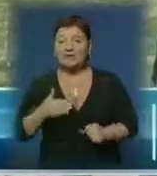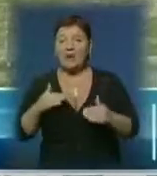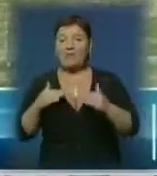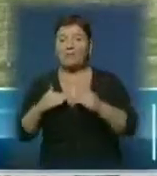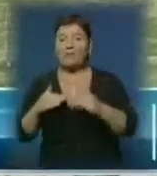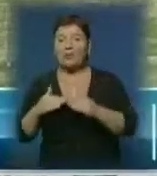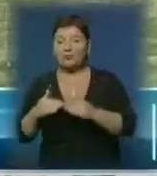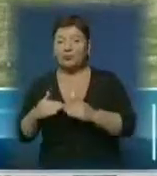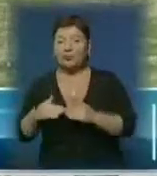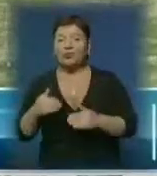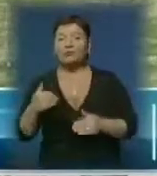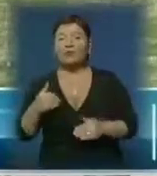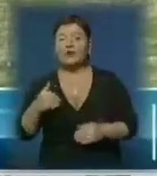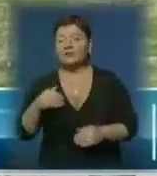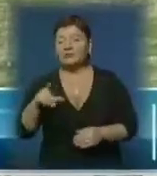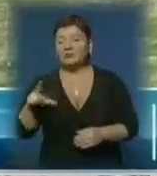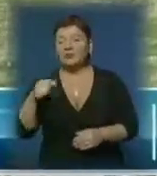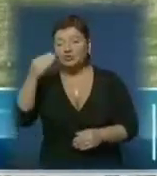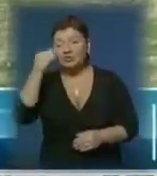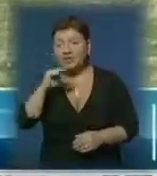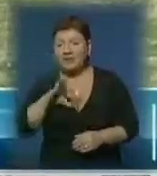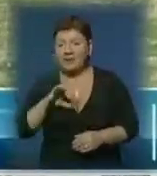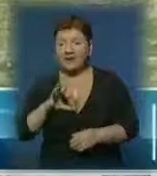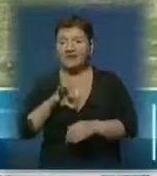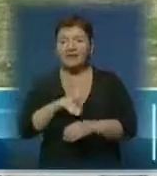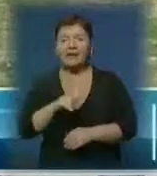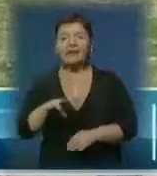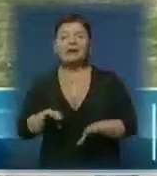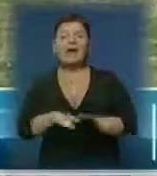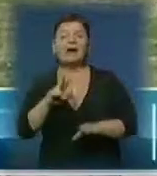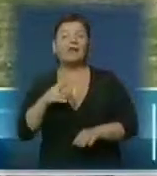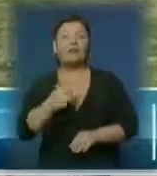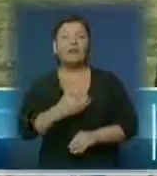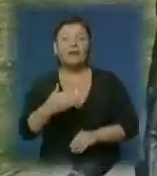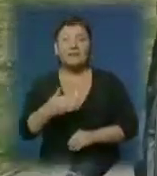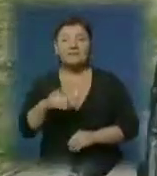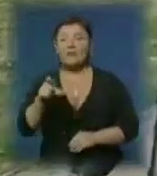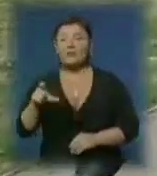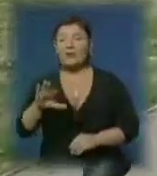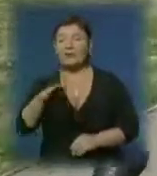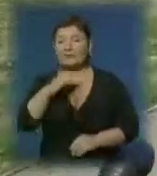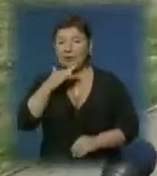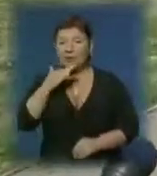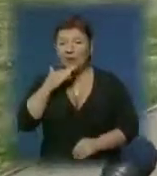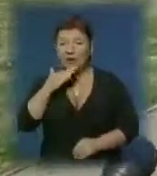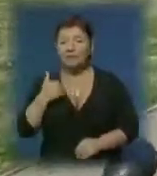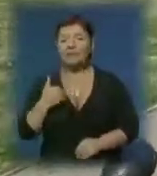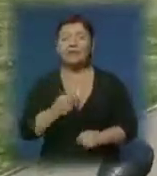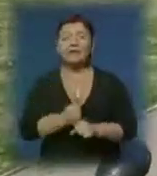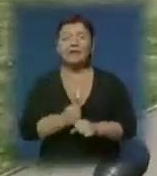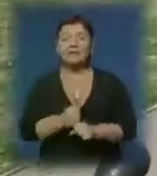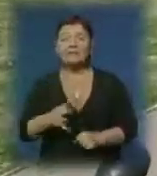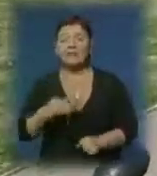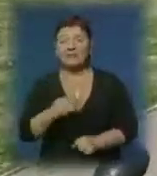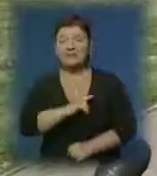людей намагається туди запихати своїх або чужих собак. А так як в нас там людей не багато, і ми все це робимо своїми силами, своїми